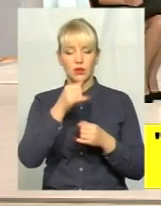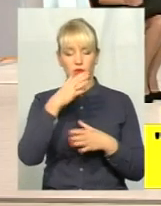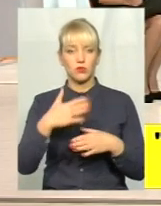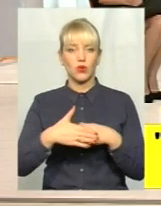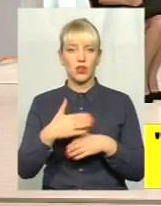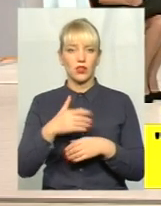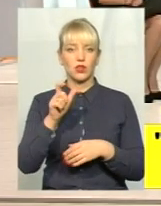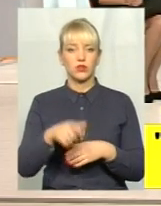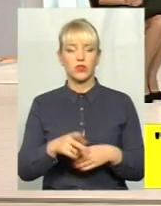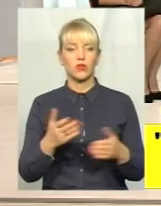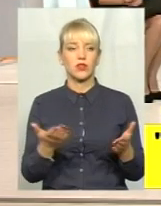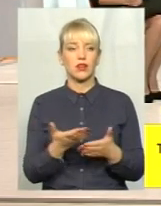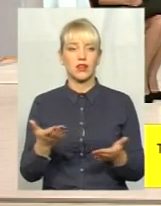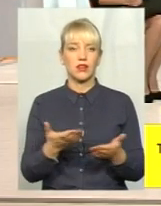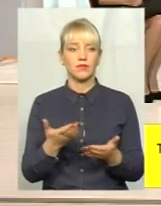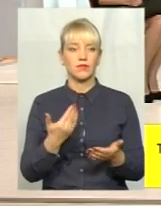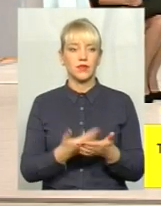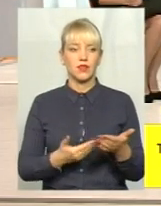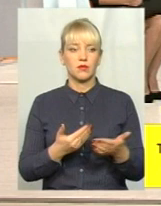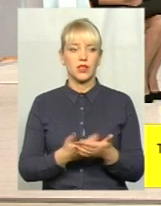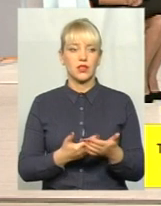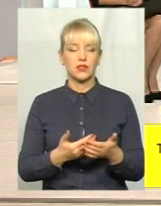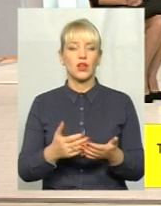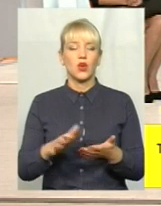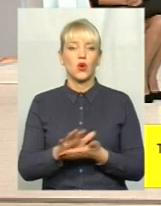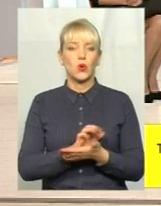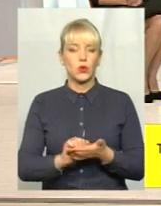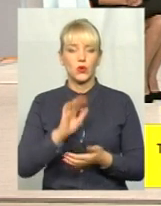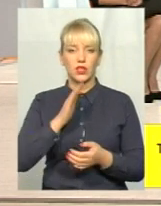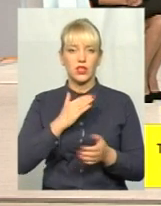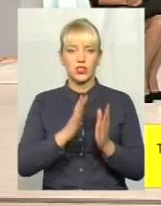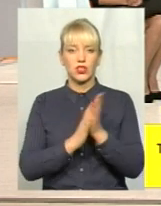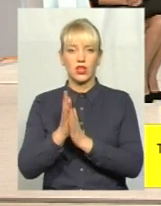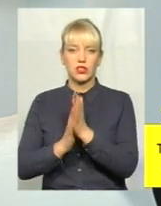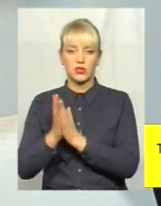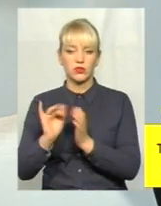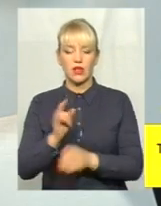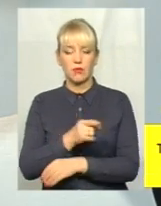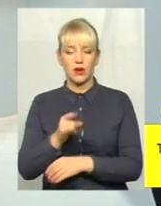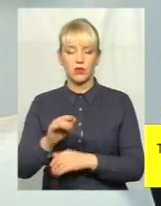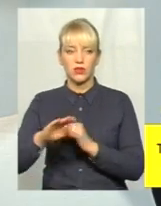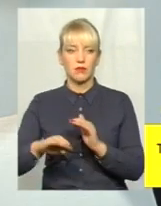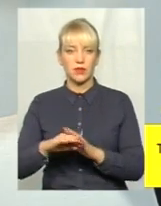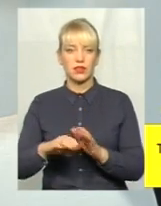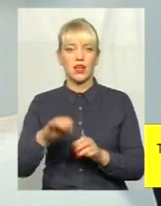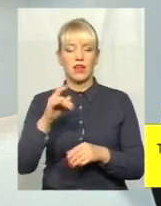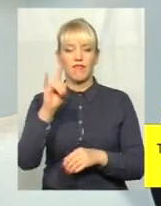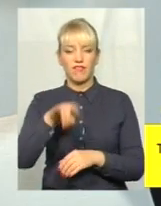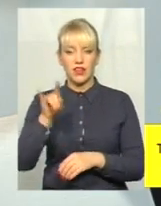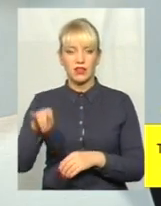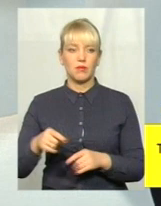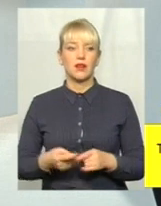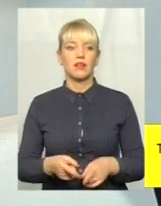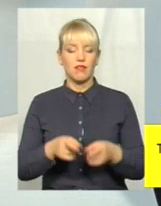руйнує наші газони і паркується під вікнами? Реально, лише в тому